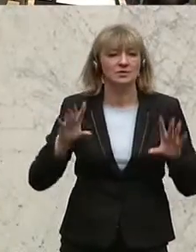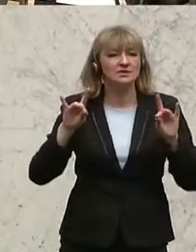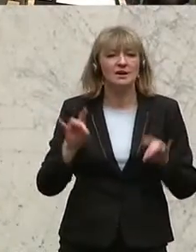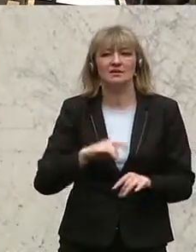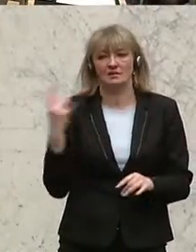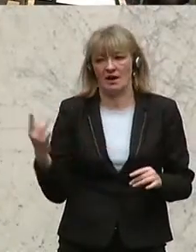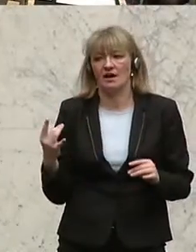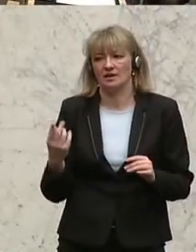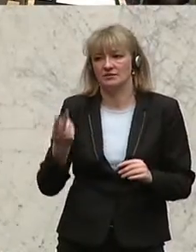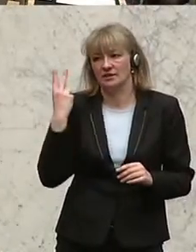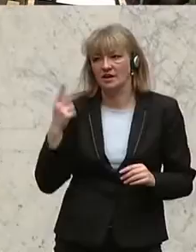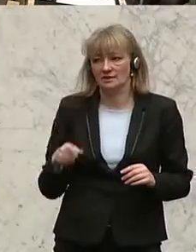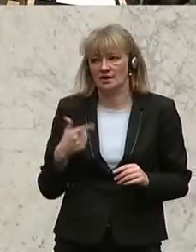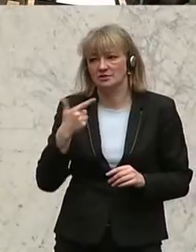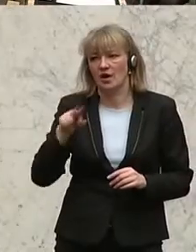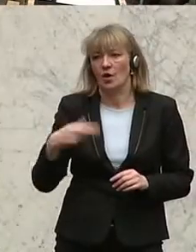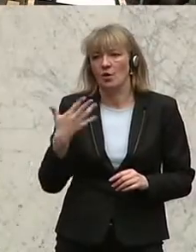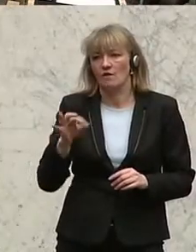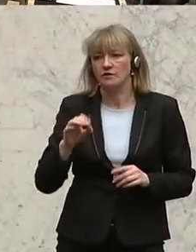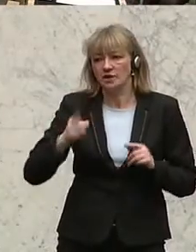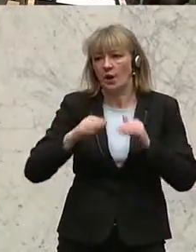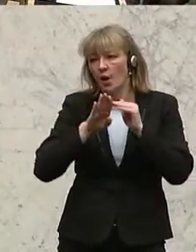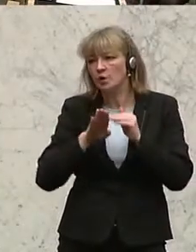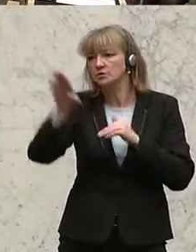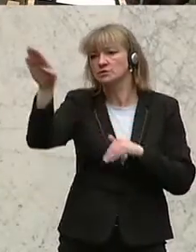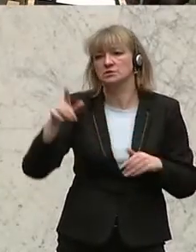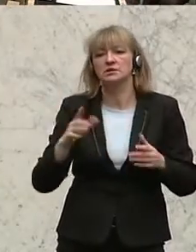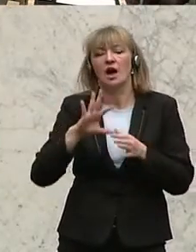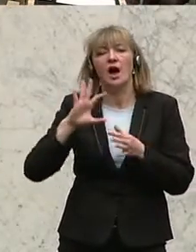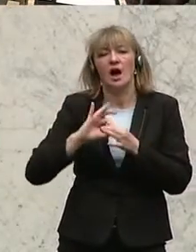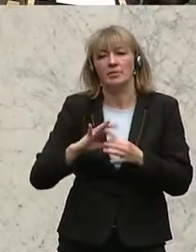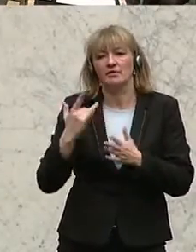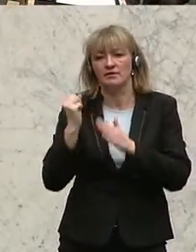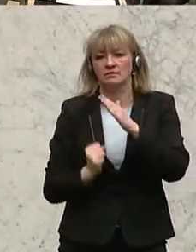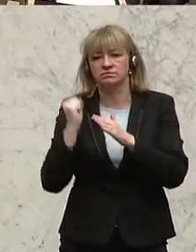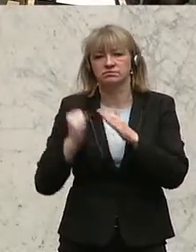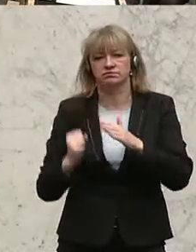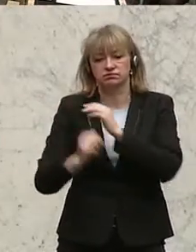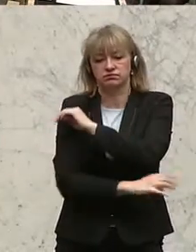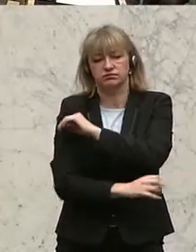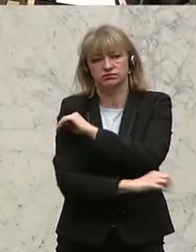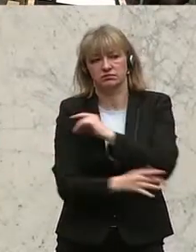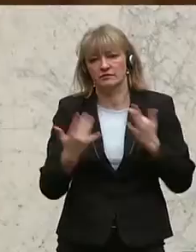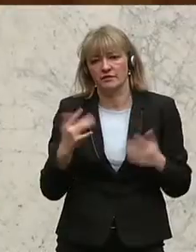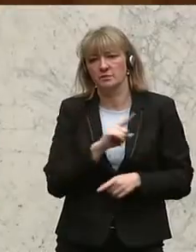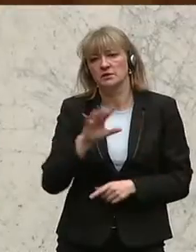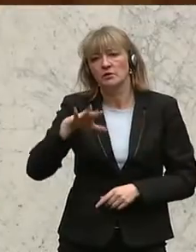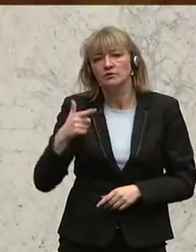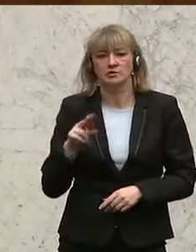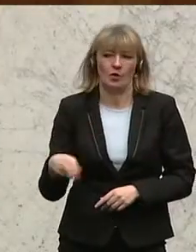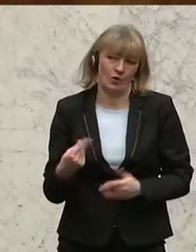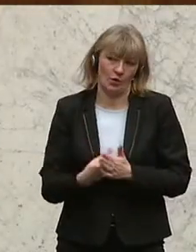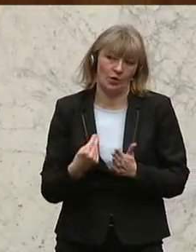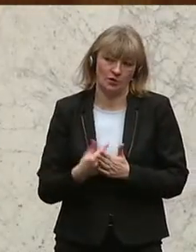-Tages-Vignette von 2,50 Euro losgehen, je nach Hubraum und Schadstoffausstoß. Und bis 25 Euro